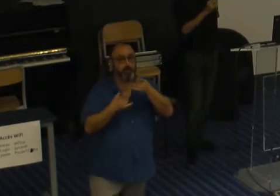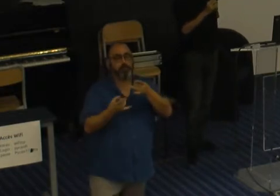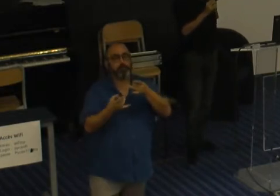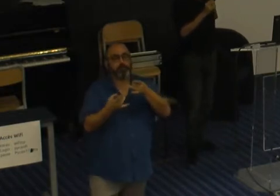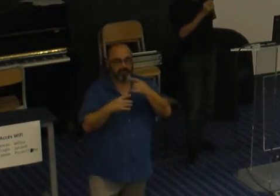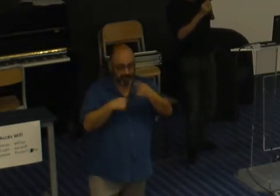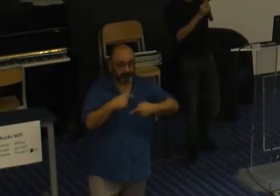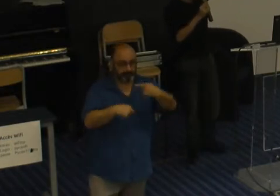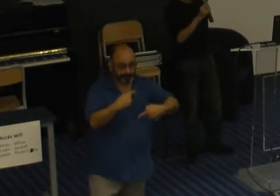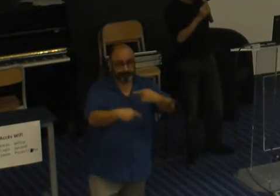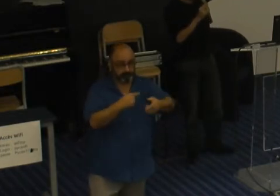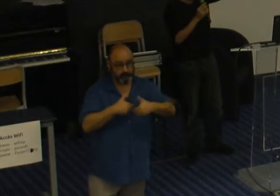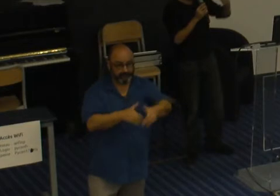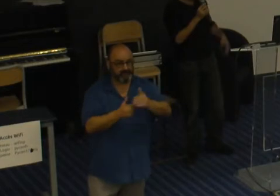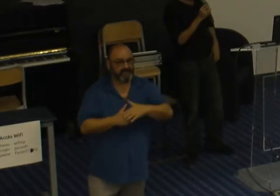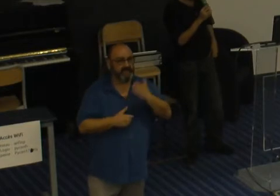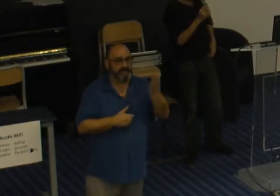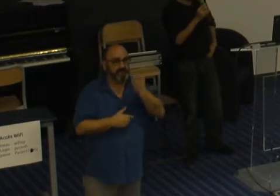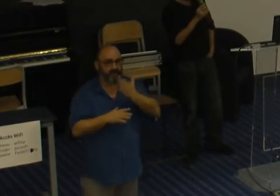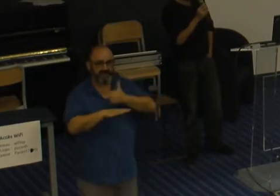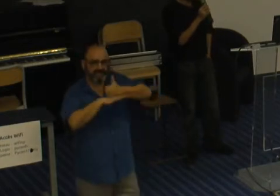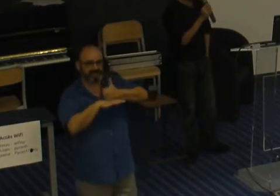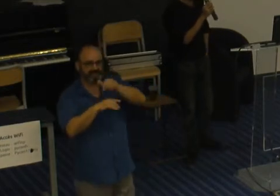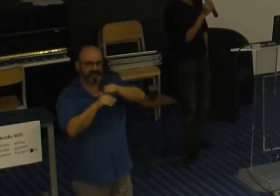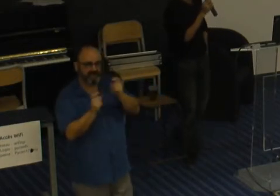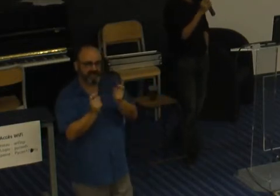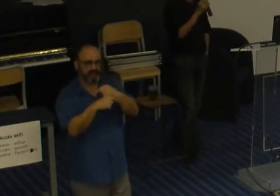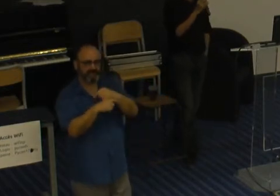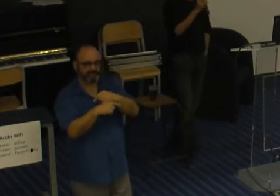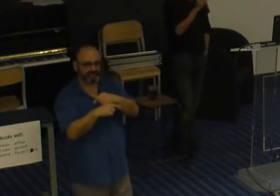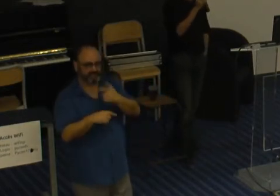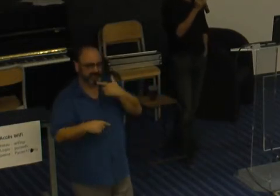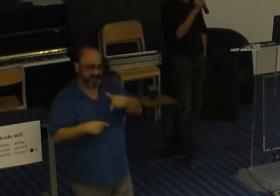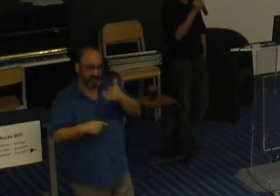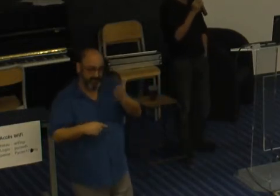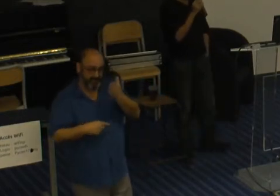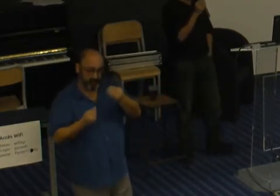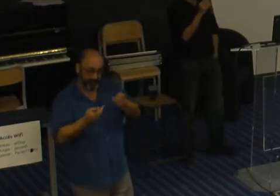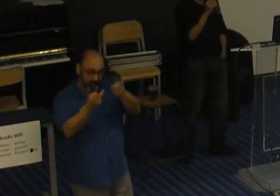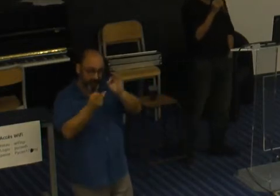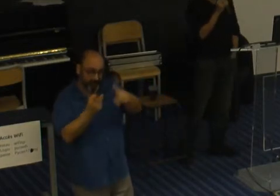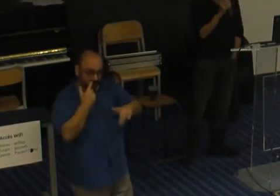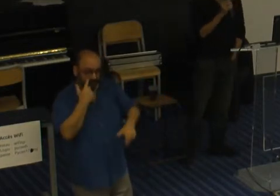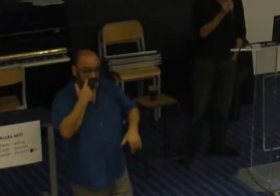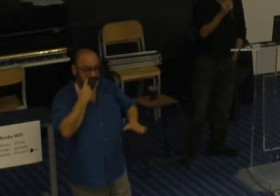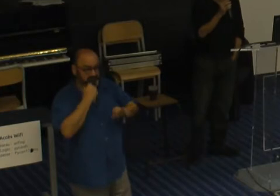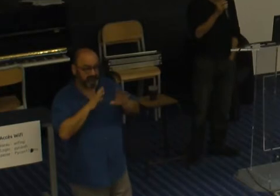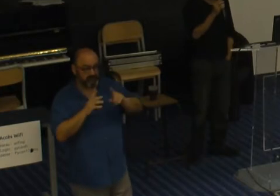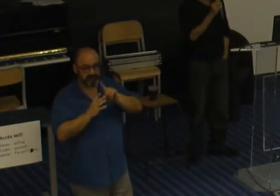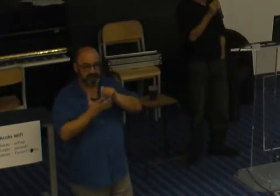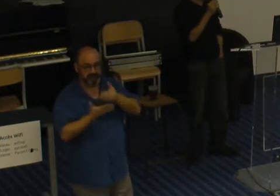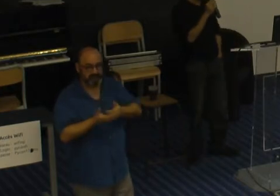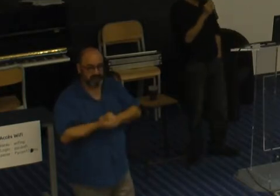Et la méritocratie, elle porte cette contradiction intrinsèque et c'est vraiment le mérite qui prime. Personne ne se pose cette question. On dit, on est une